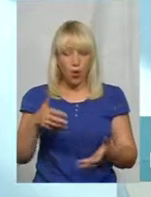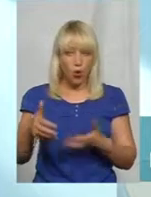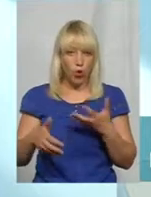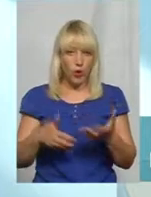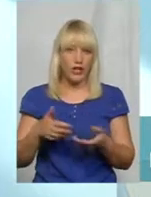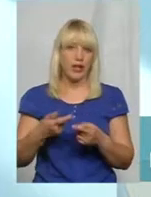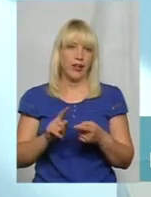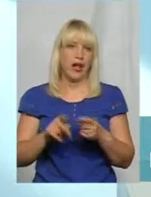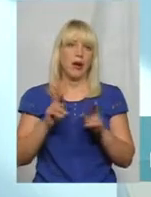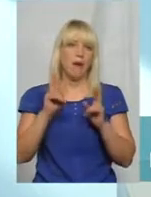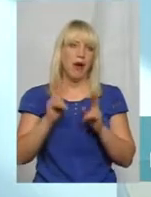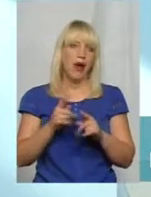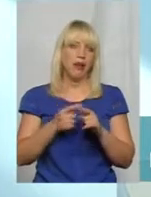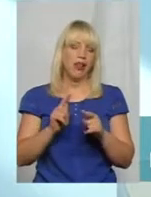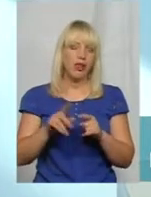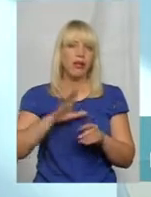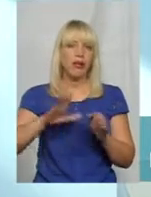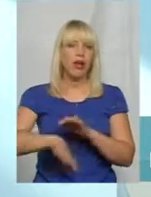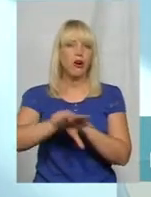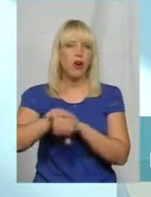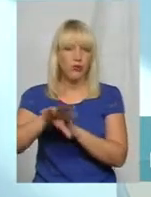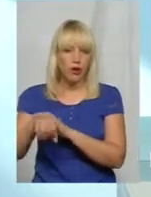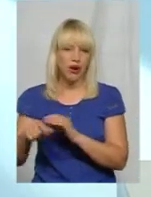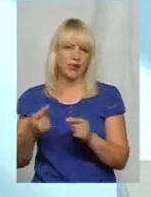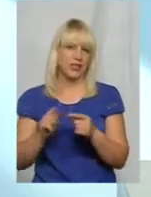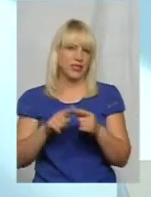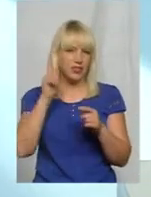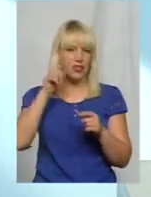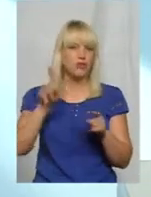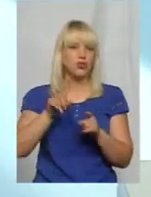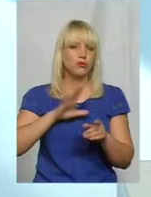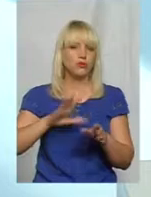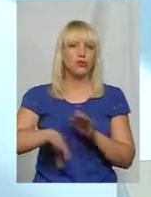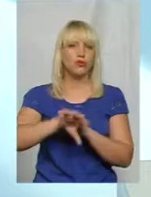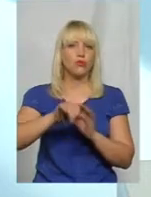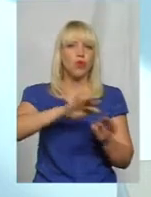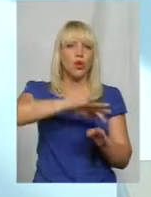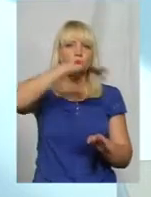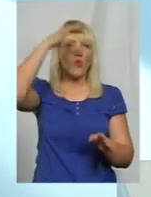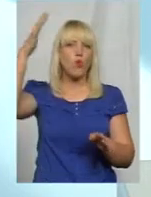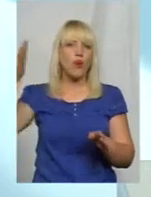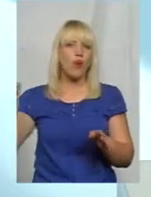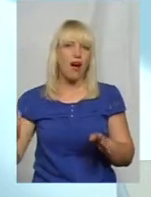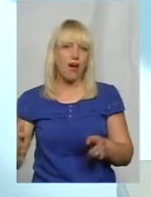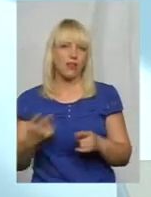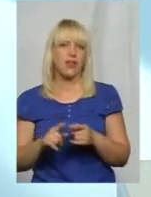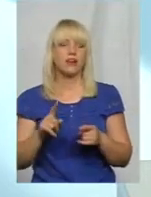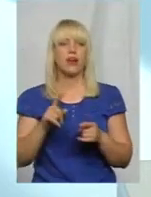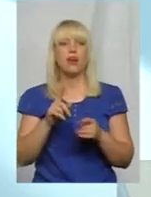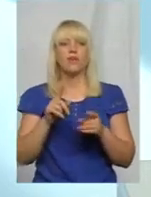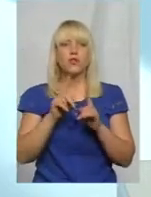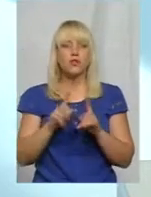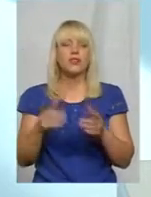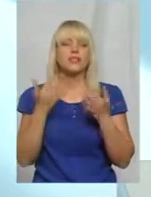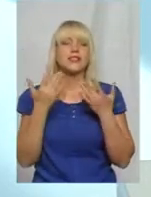вони в більшості розорювалися, розорювалися кургани. Ми знаємо, скільки курганів, особливо фахівці, археологи, скільки